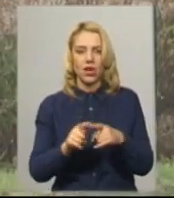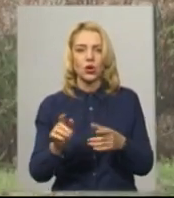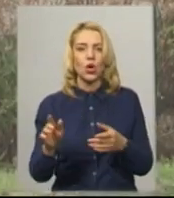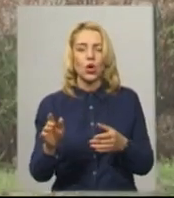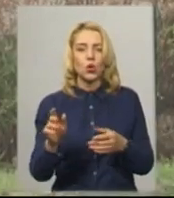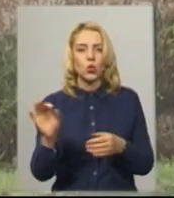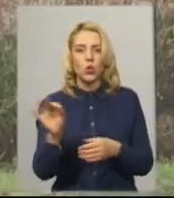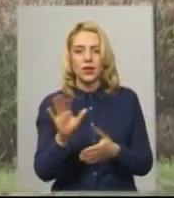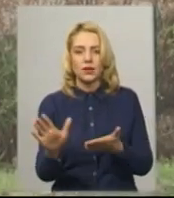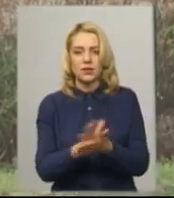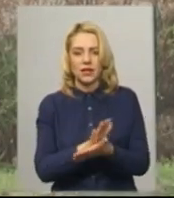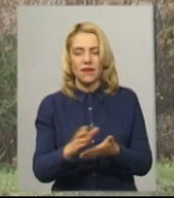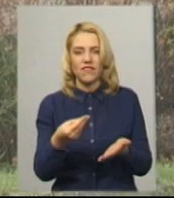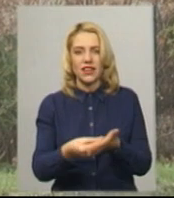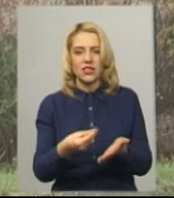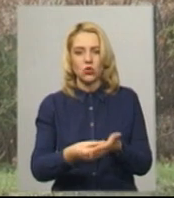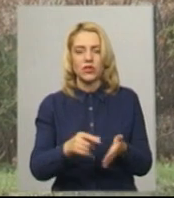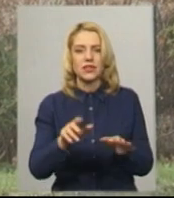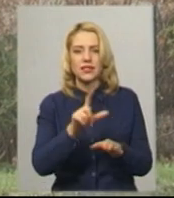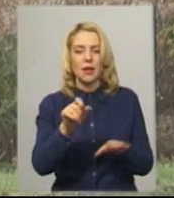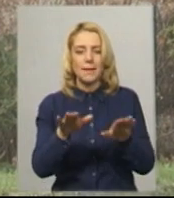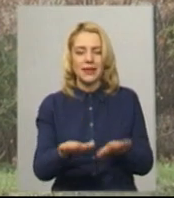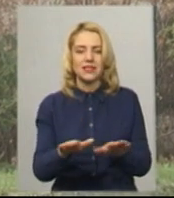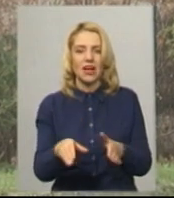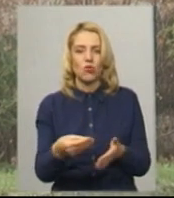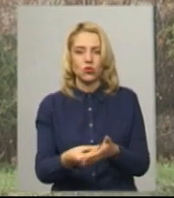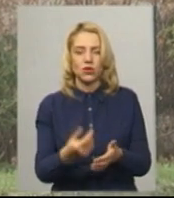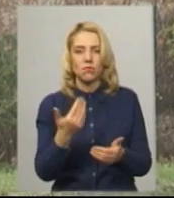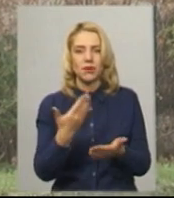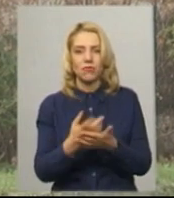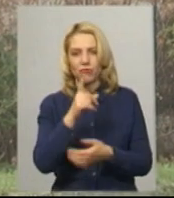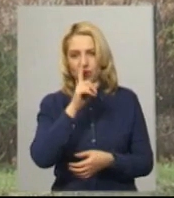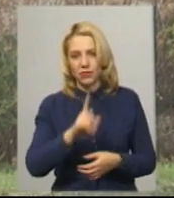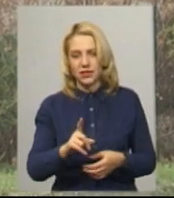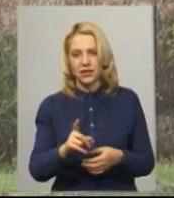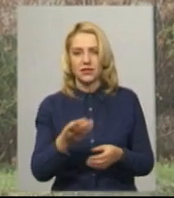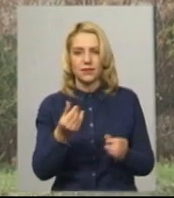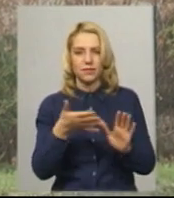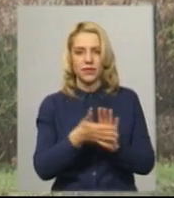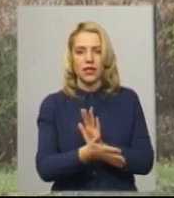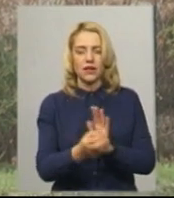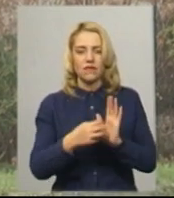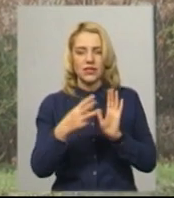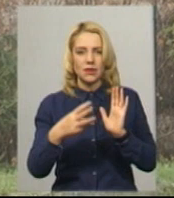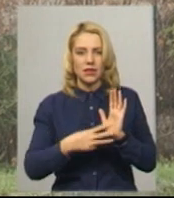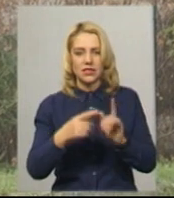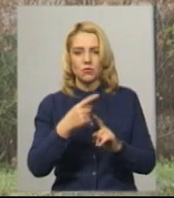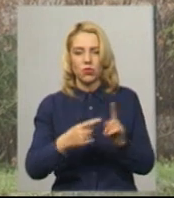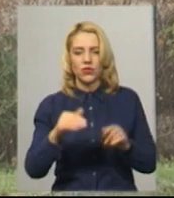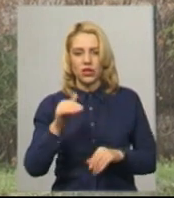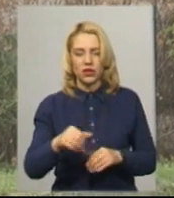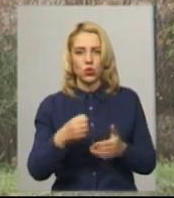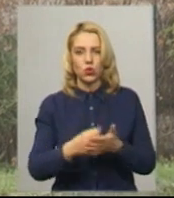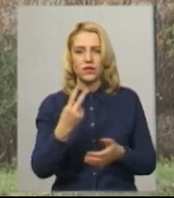фінансується з місцевого бюджету. Приблизно в місяць він обходиться від 18,5 тисяч до 22